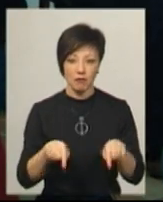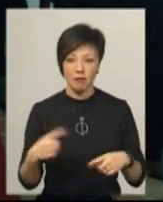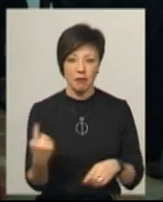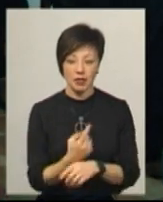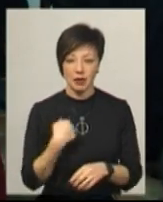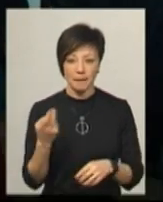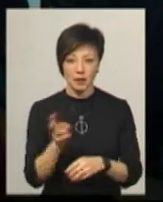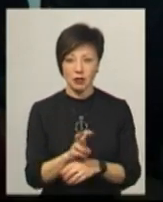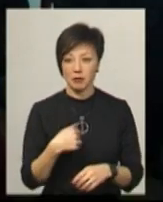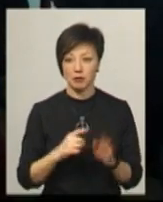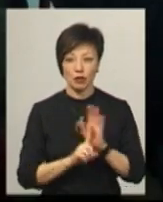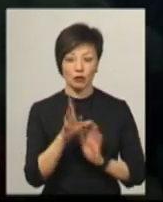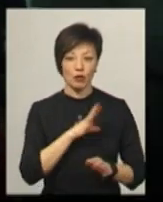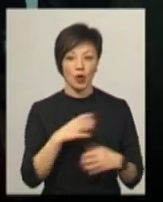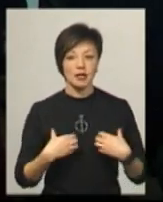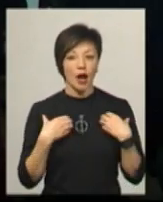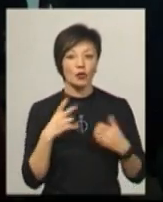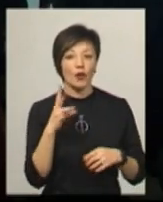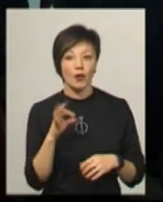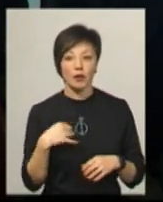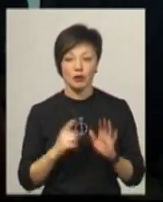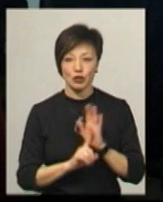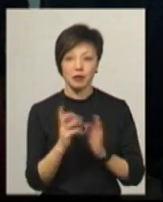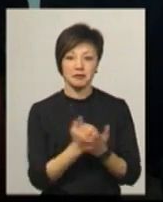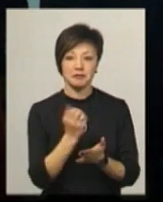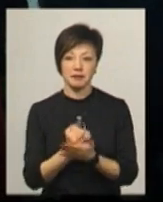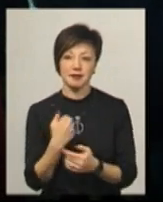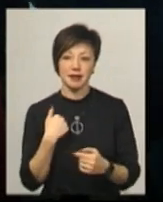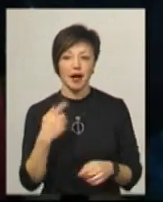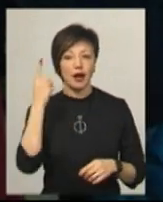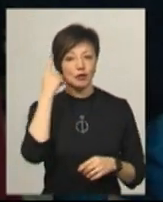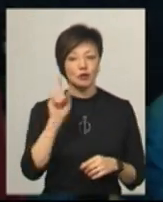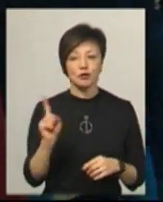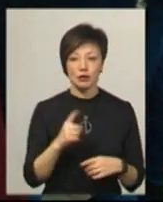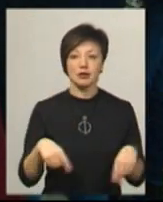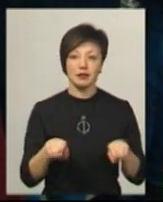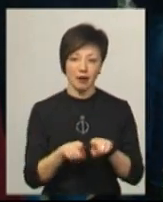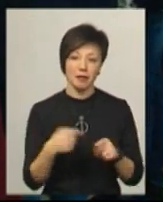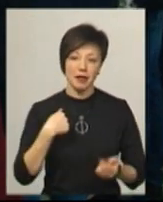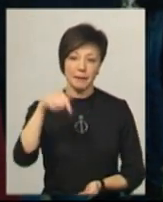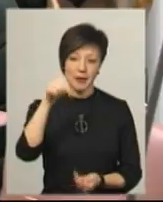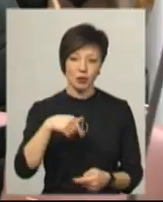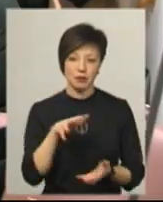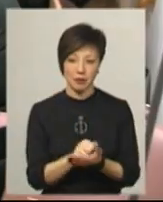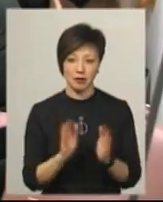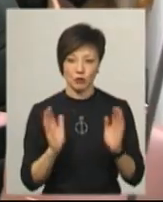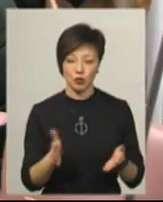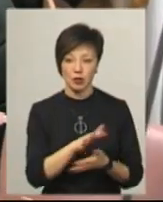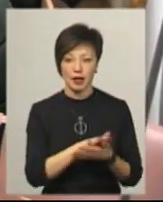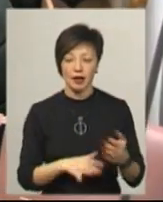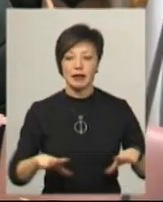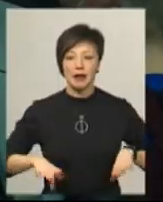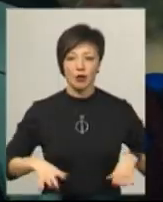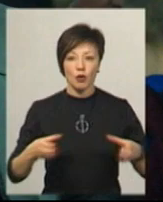Я коли прийшла, мені спочатку було страшно, але в мене почало виходитися, і я думаю, що так мені це підходить, і я буду цим займатися. Тренер